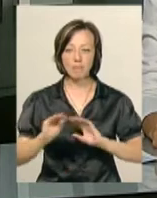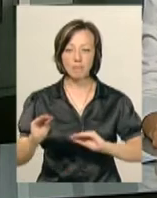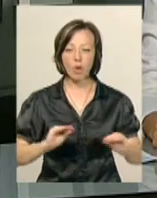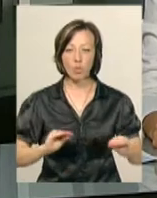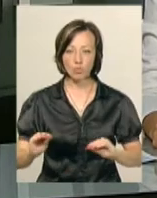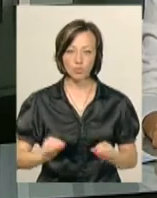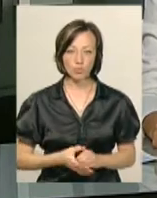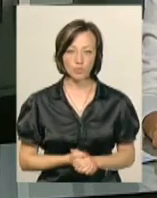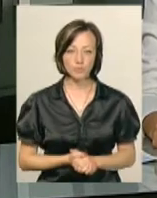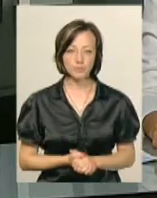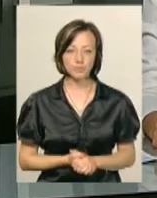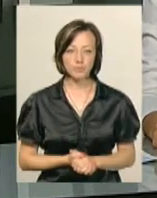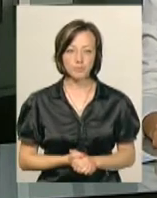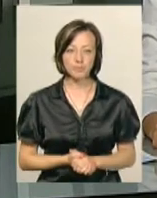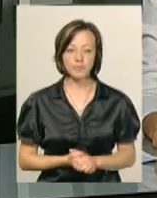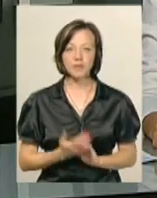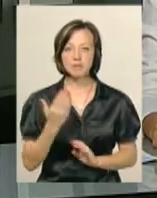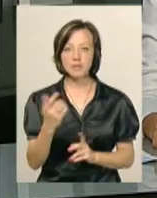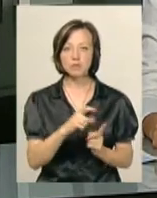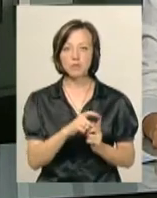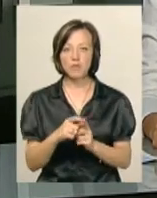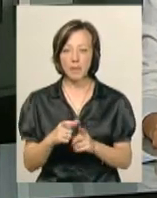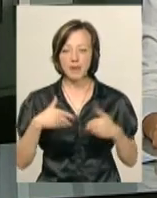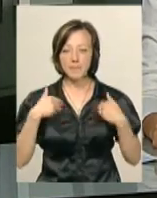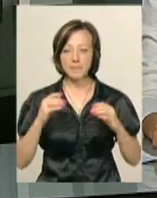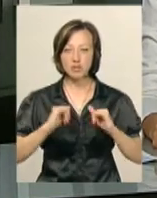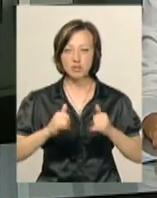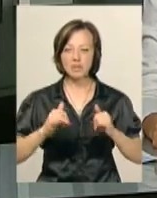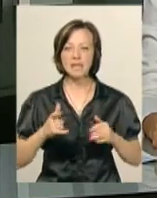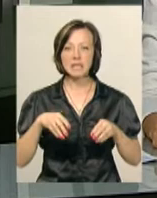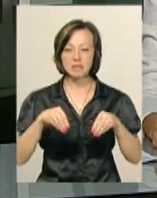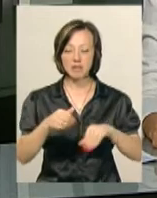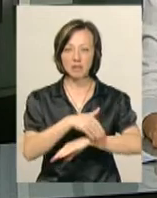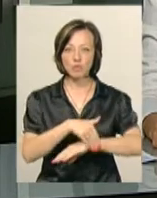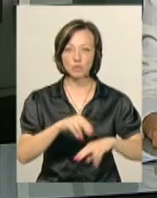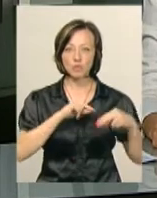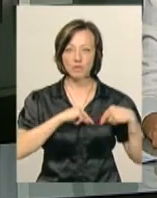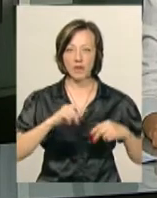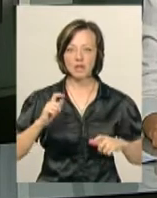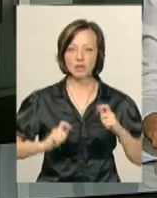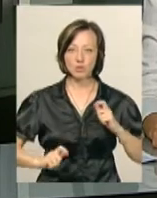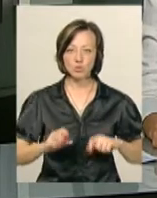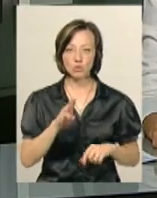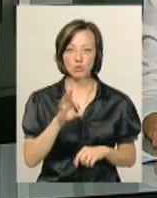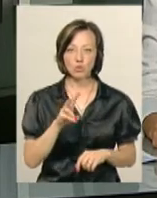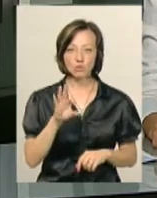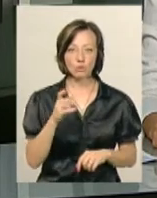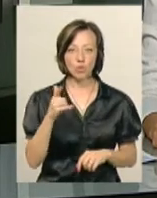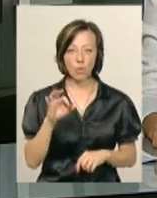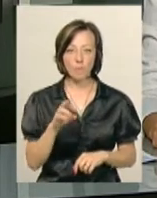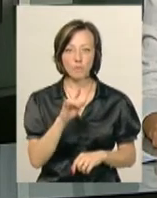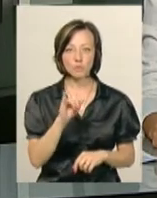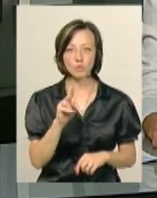благоустрою Надія Губицька. За її словами, підживлення землі відбудеться на вулицях Трудовій, Інститутській, Толстого, Проскурівській,